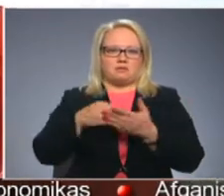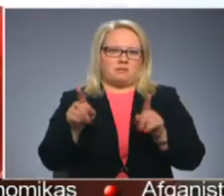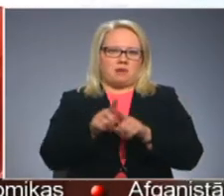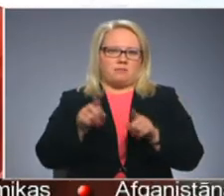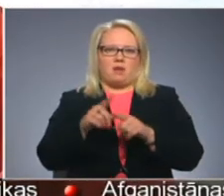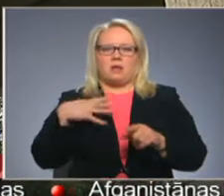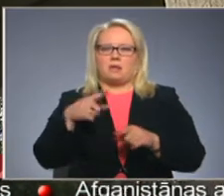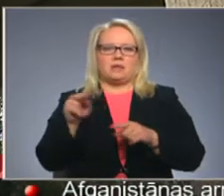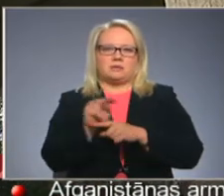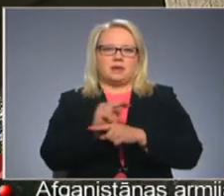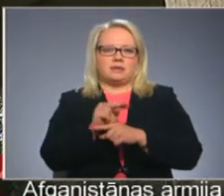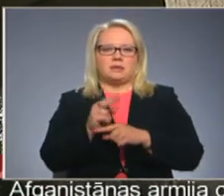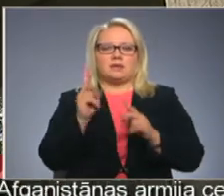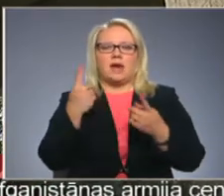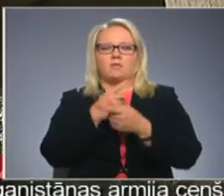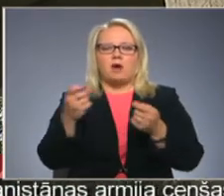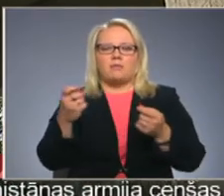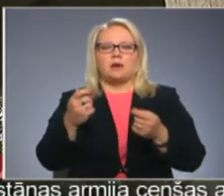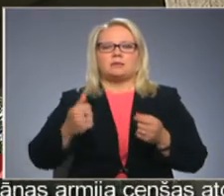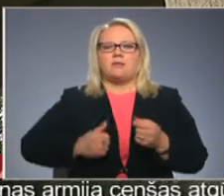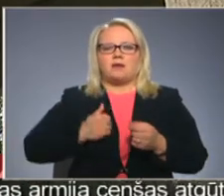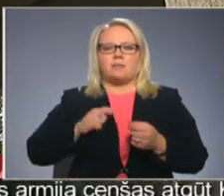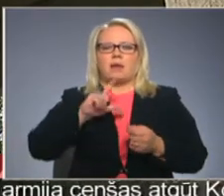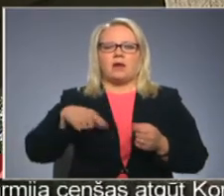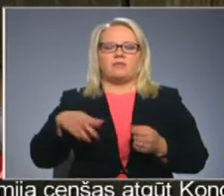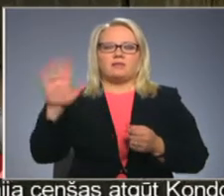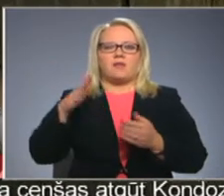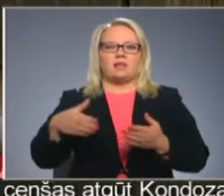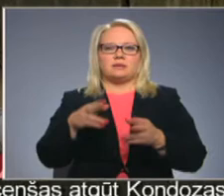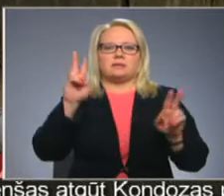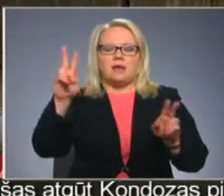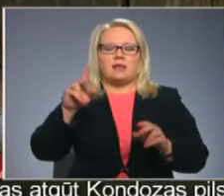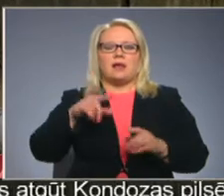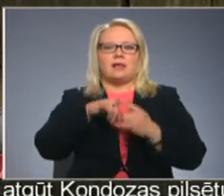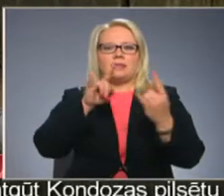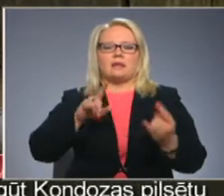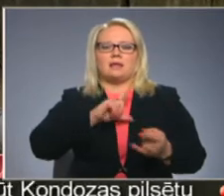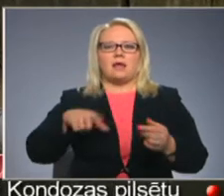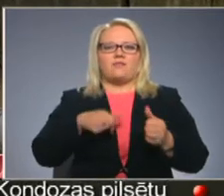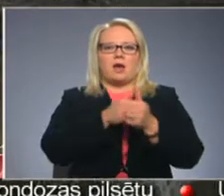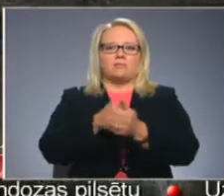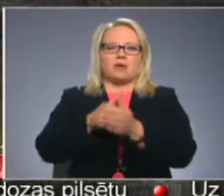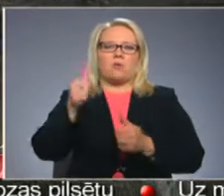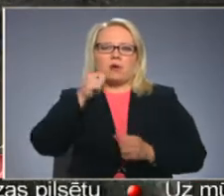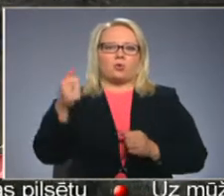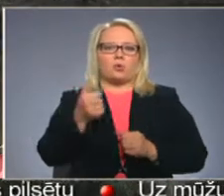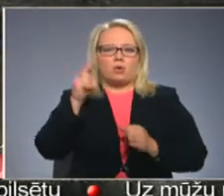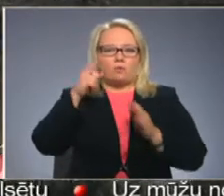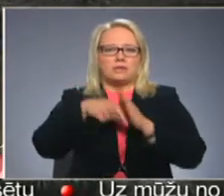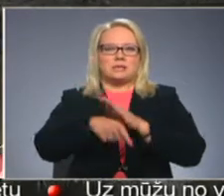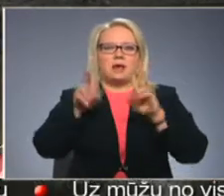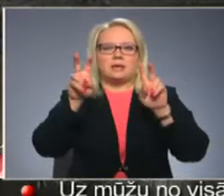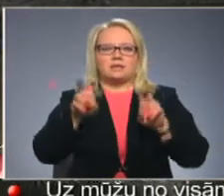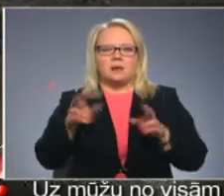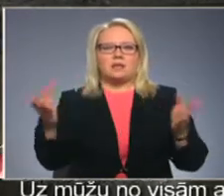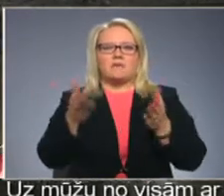viņus nesataisītu. Kā informē valsts akcijas sabiedrībā Latvijas valsts ceļi, tilta Latvijā tiek apsakoti katru gadu un padziļināti izpēte,